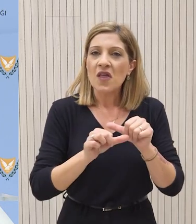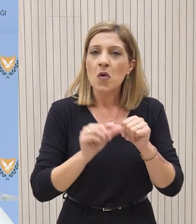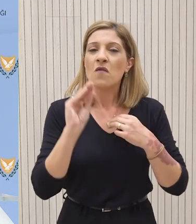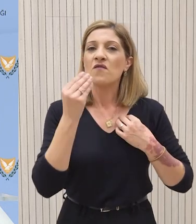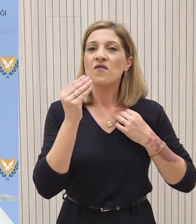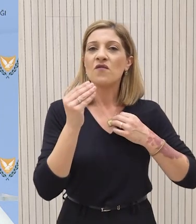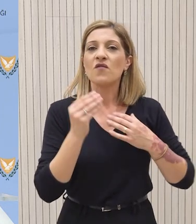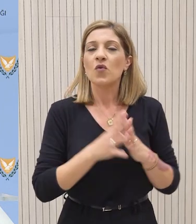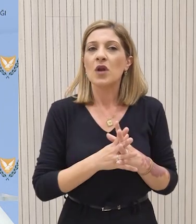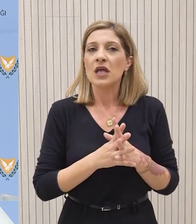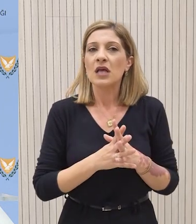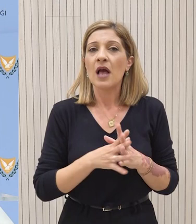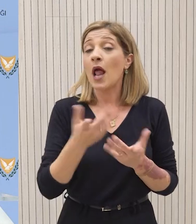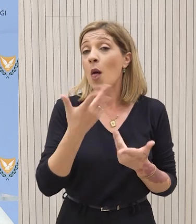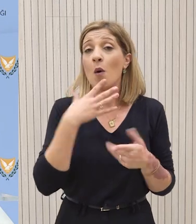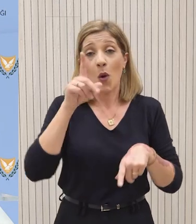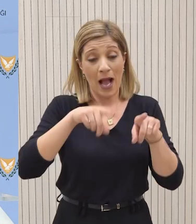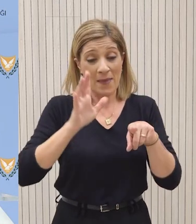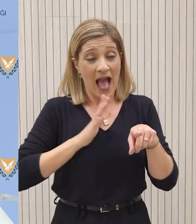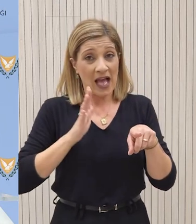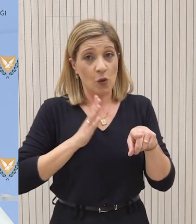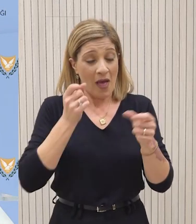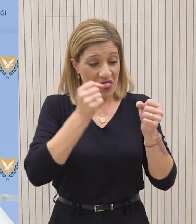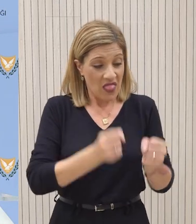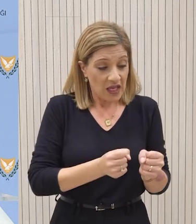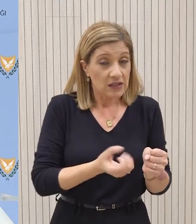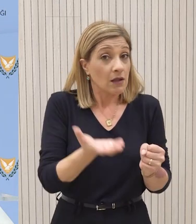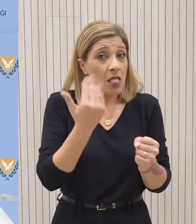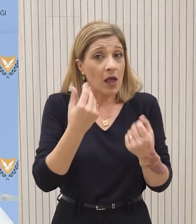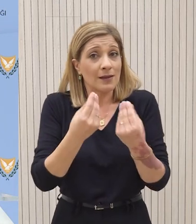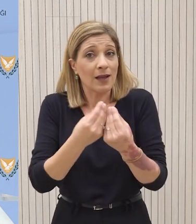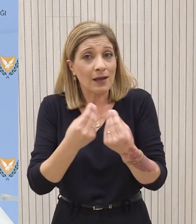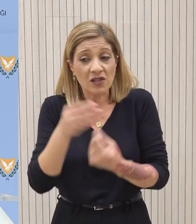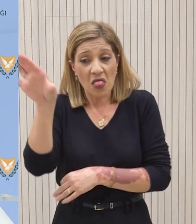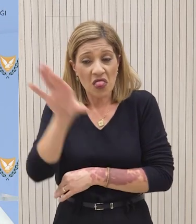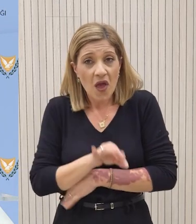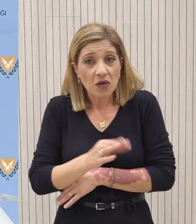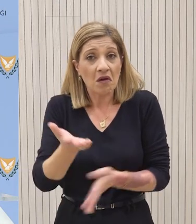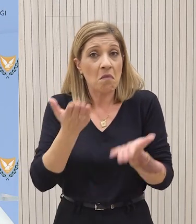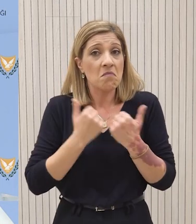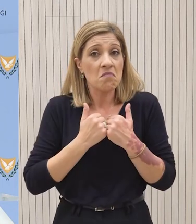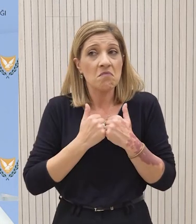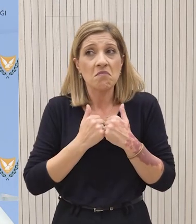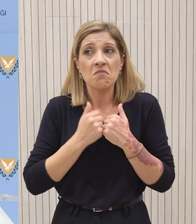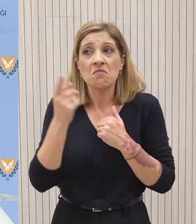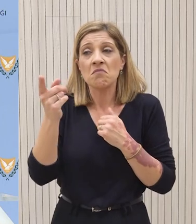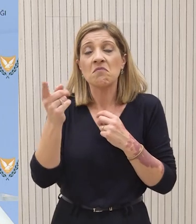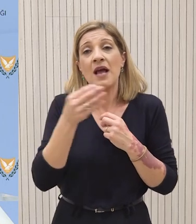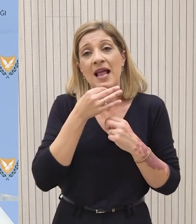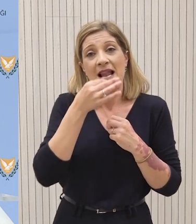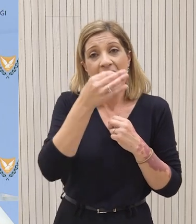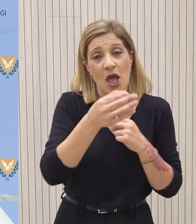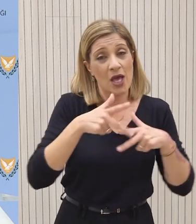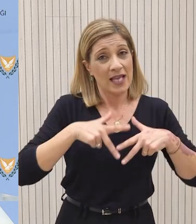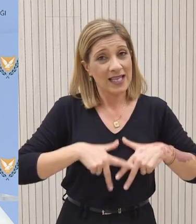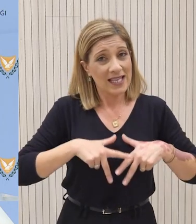με στόχο να παραμείνουν άτομα που δεν πληρούν τα κριτήρια, στις εσείς τις οποίες έχουν διοριστεί. Πώς σχολιάζετε? Να σχολιάζω ότι κάθε άλλο. Να θυμίσω ότι αυτή η